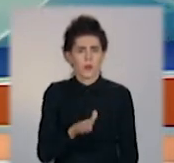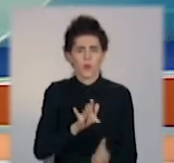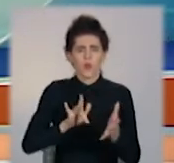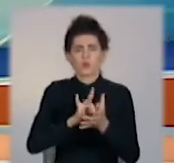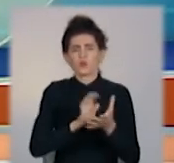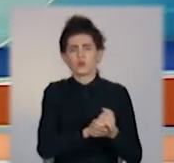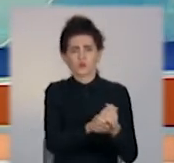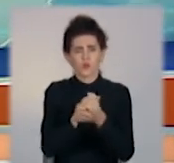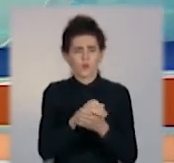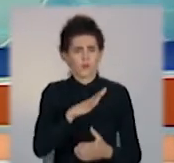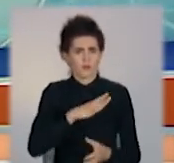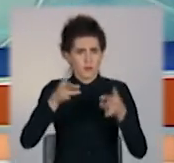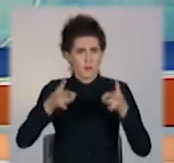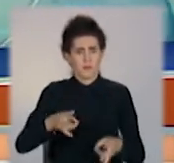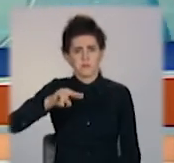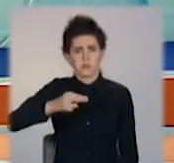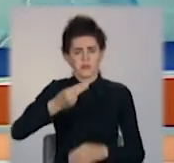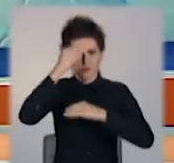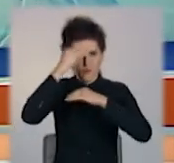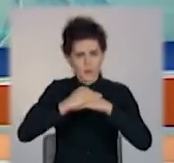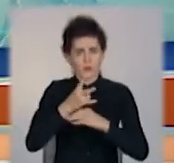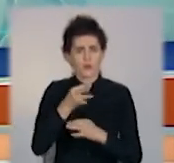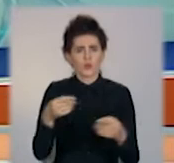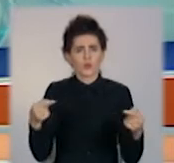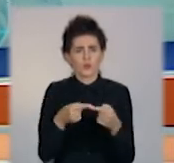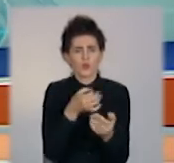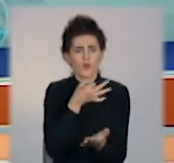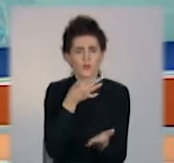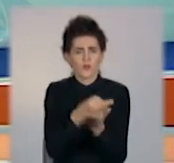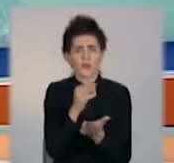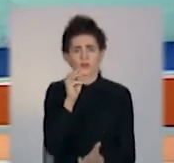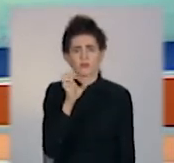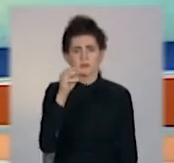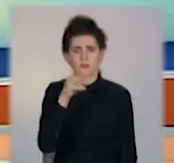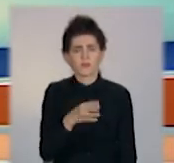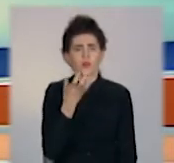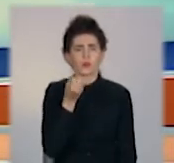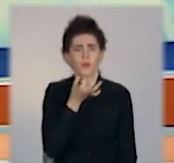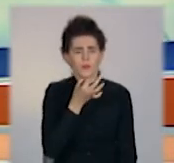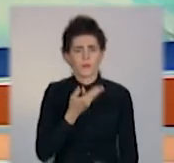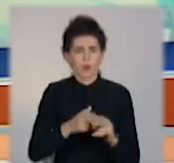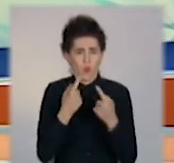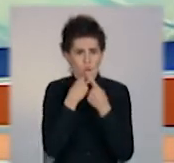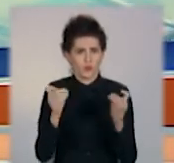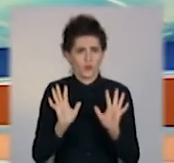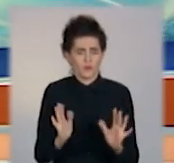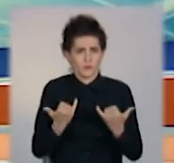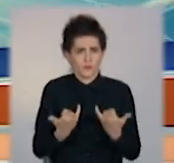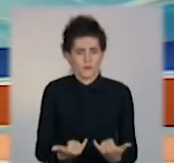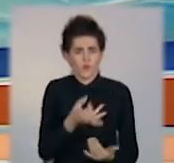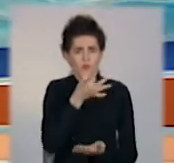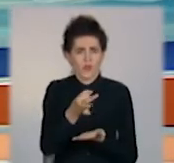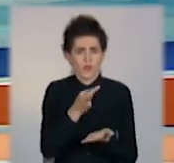трапилось у п'ятницю ввечері. Однак остаточні результати тестів медики оприлюднили тільки сьогодні. COVID